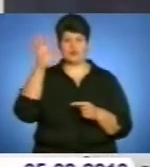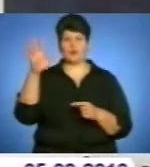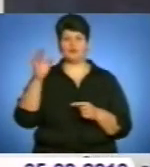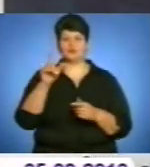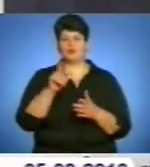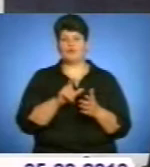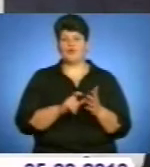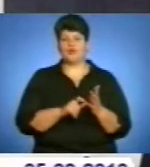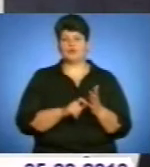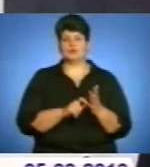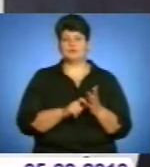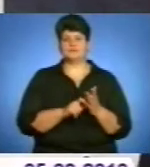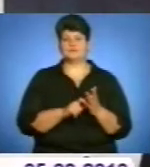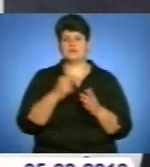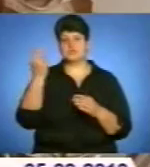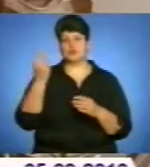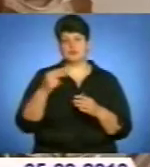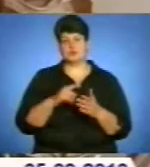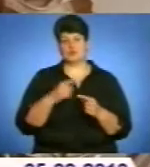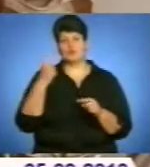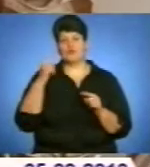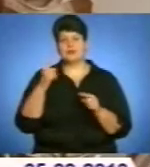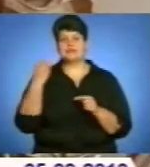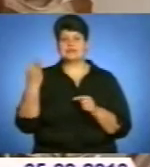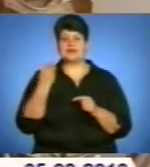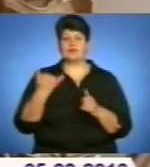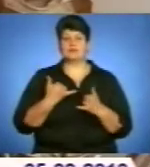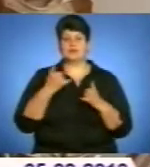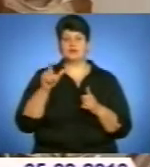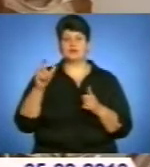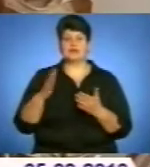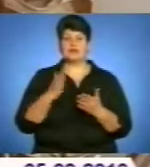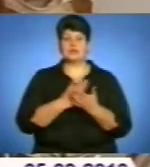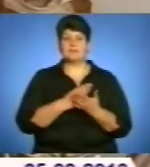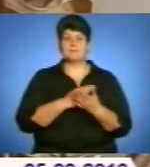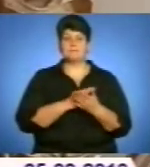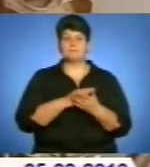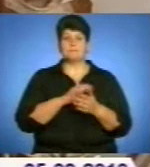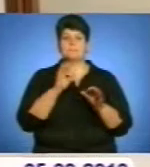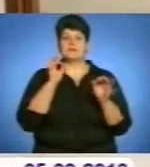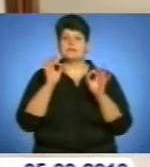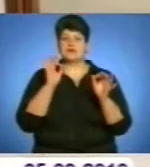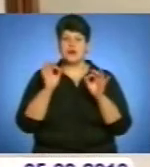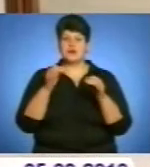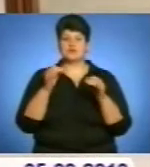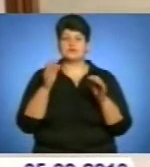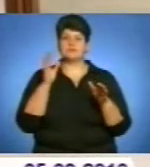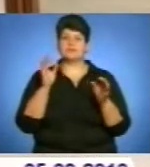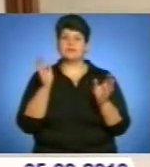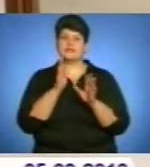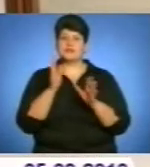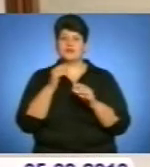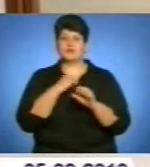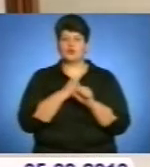живописного твору Шевченка. Цікавими для відвідувачів є пейзажні роботи заслуженого художника України